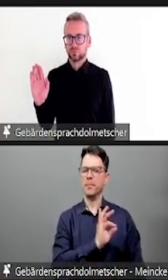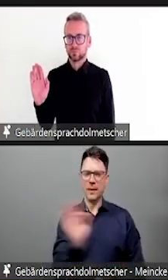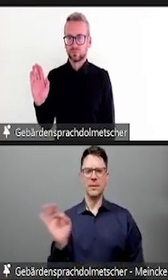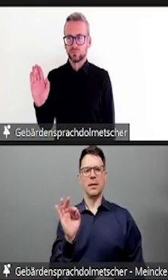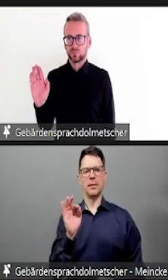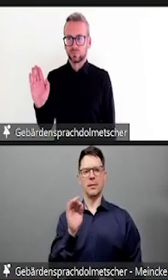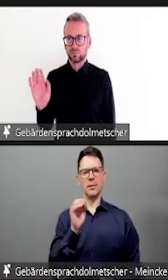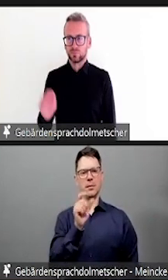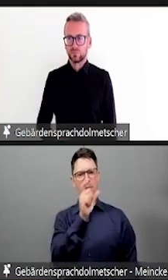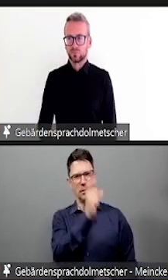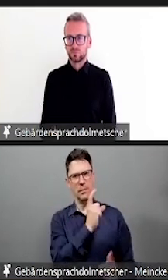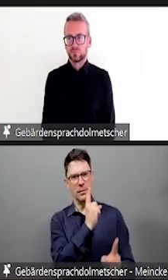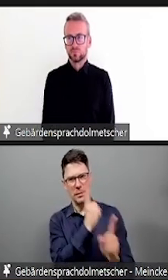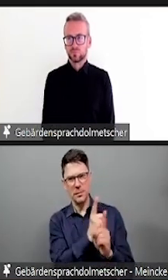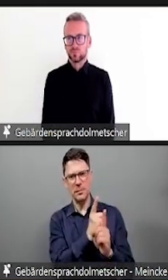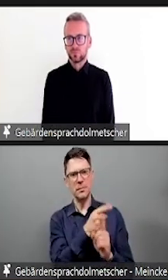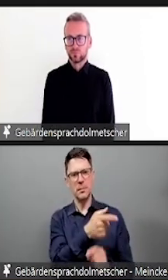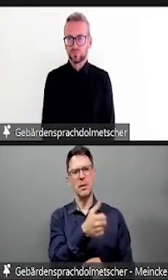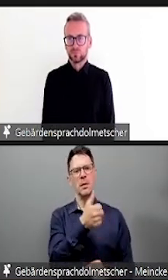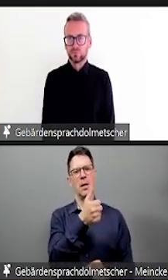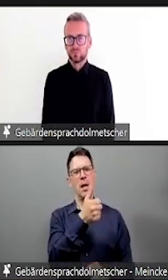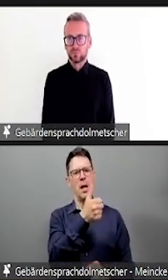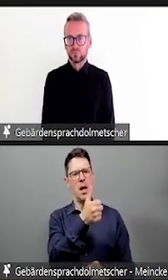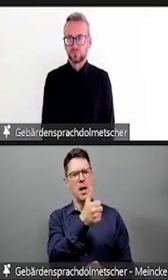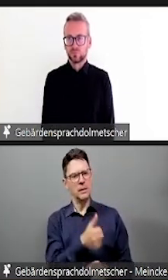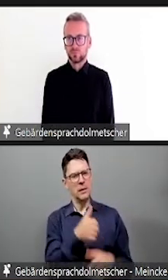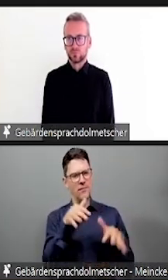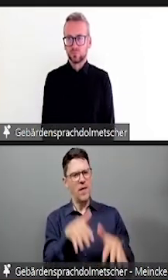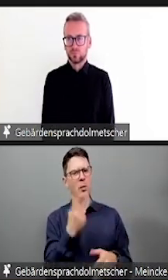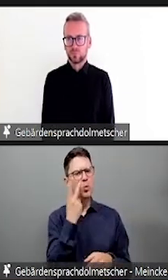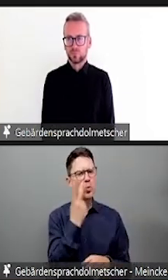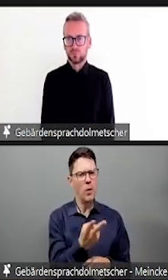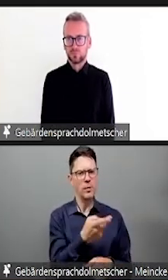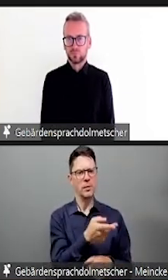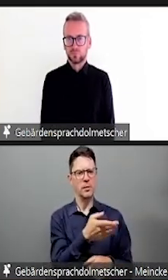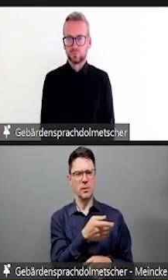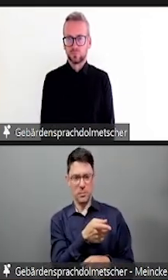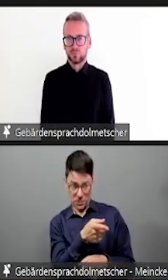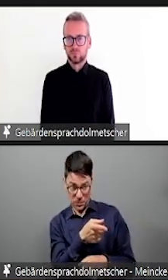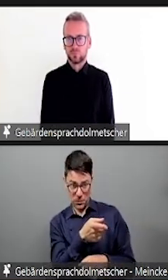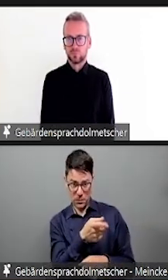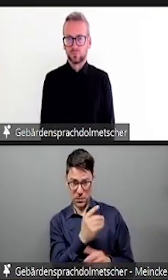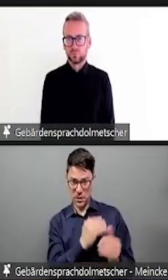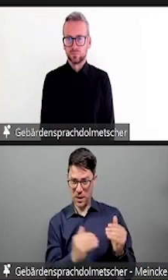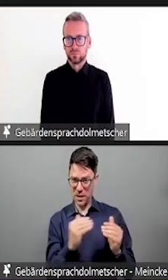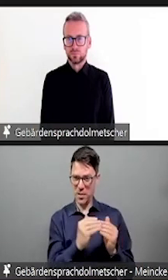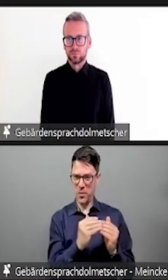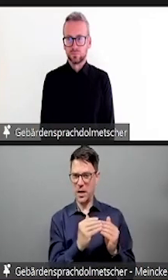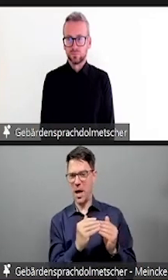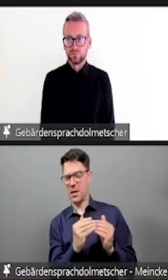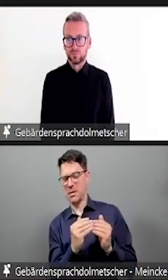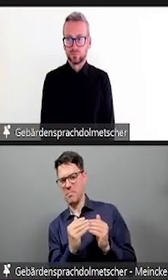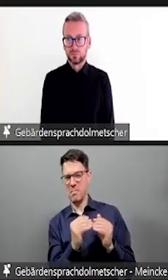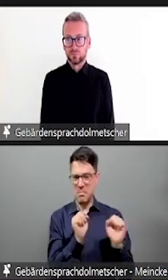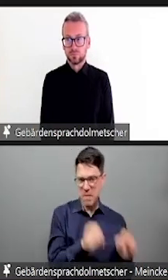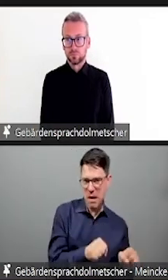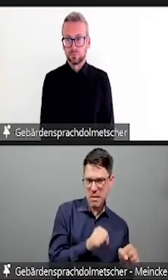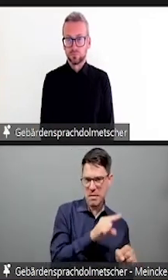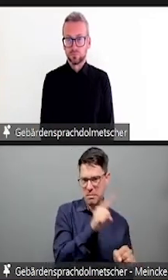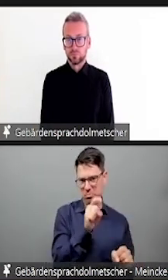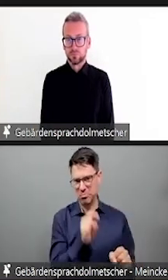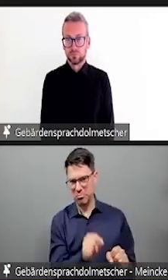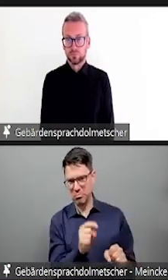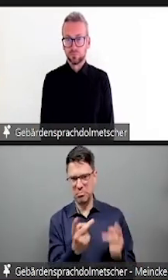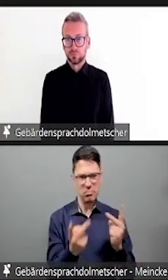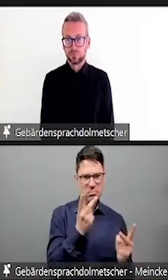Und dafür ist es eben wichtig, auch nochmal zu gucken, was für einen Zweck hat eigentlich die Prüfung und auch eben die